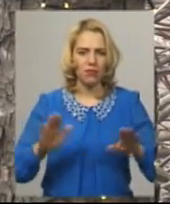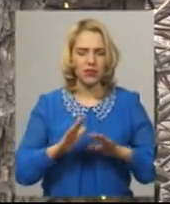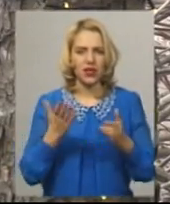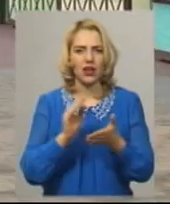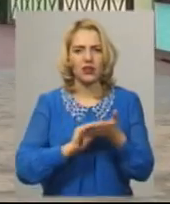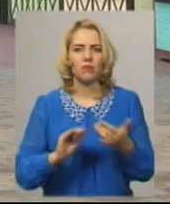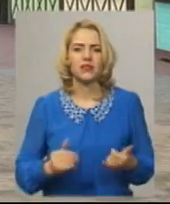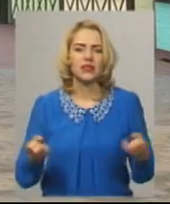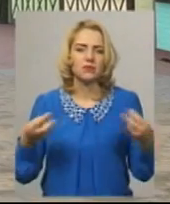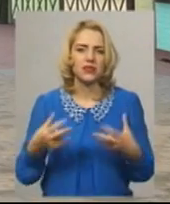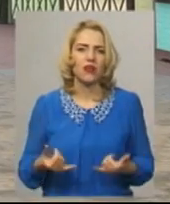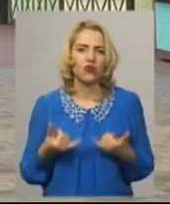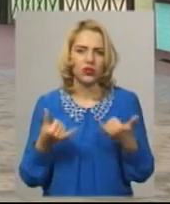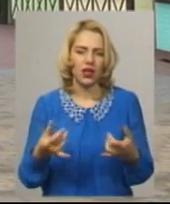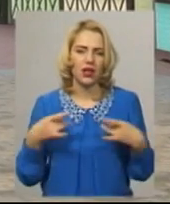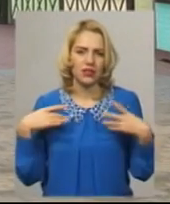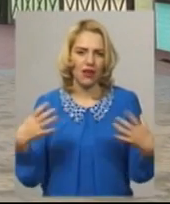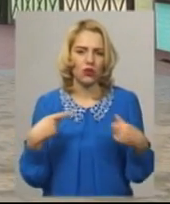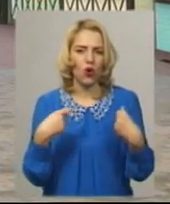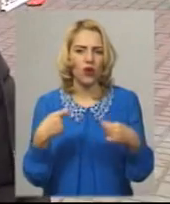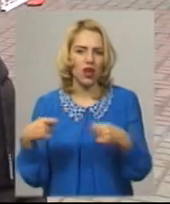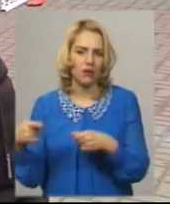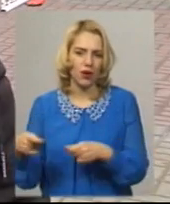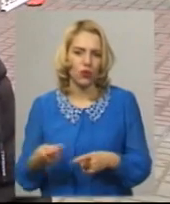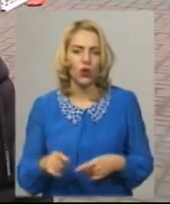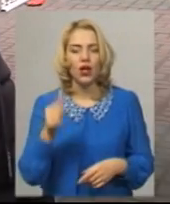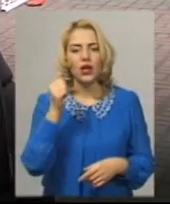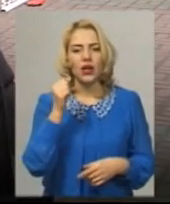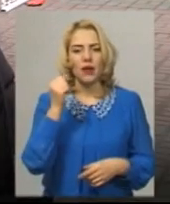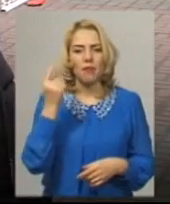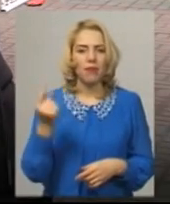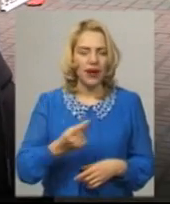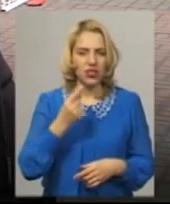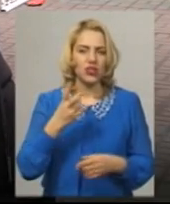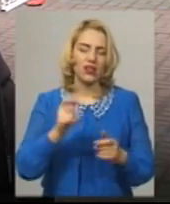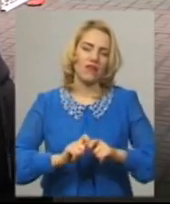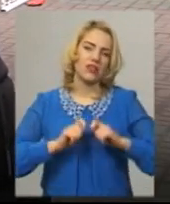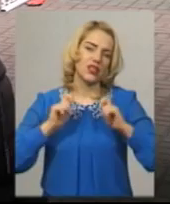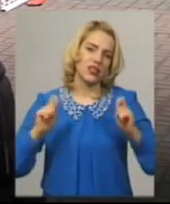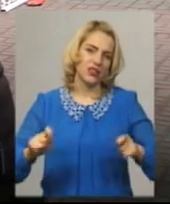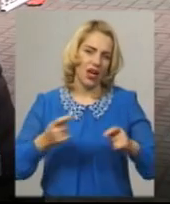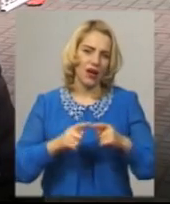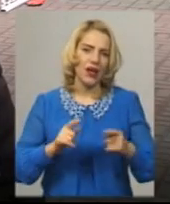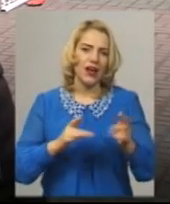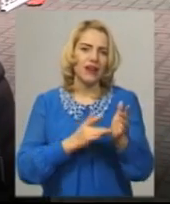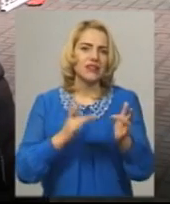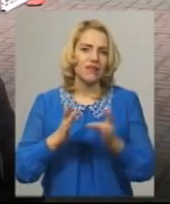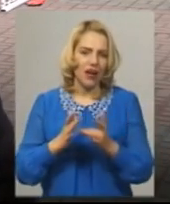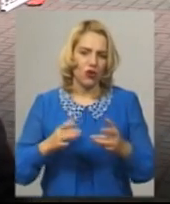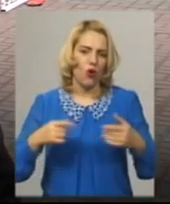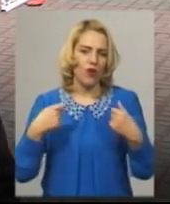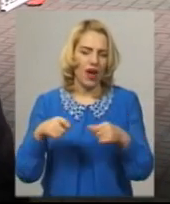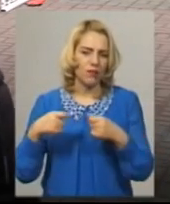зірками, яка написана спеціально для Різдвяного ярмарку, додає Артем Ромасюков. Перше, саме на відкриття Різдвяного ярмарку і